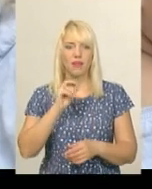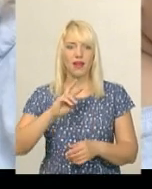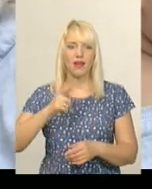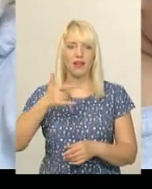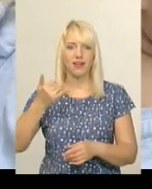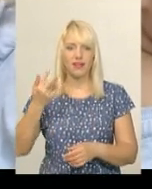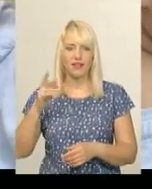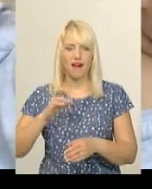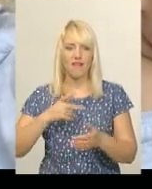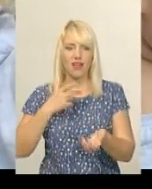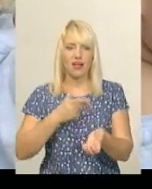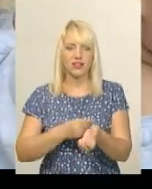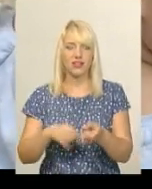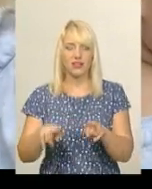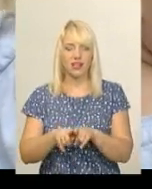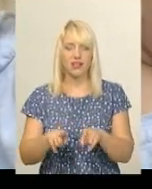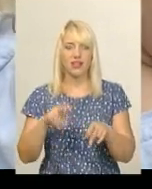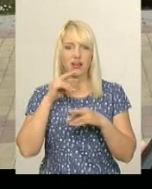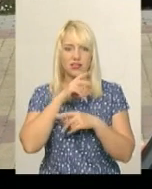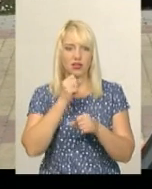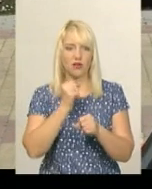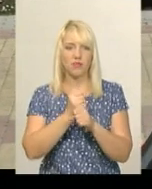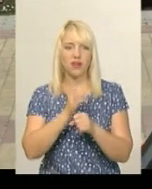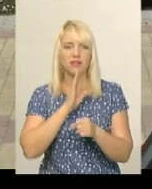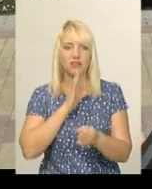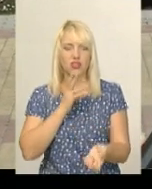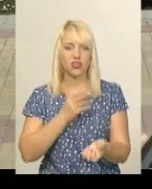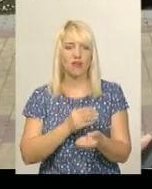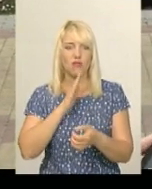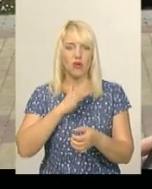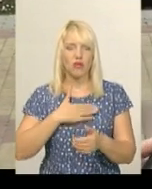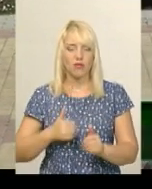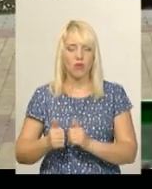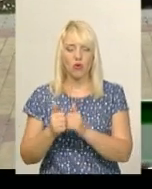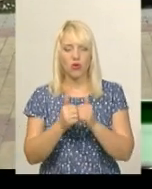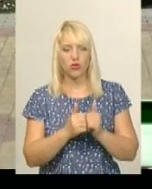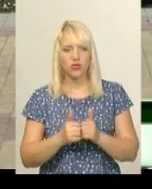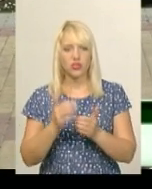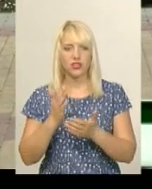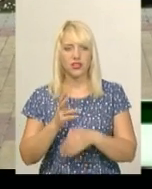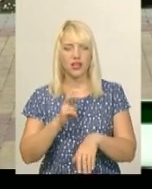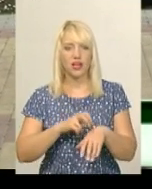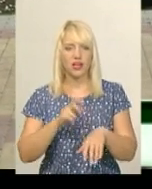Саме таким препаратом дівчинці зробили щеплення. В моєму оточенні є лікарі,